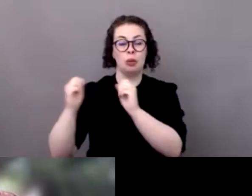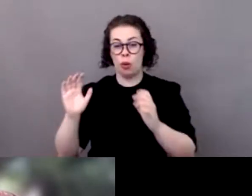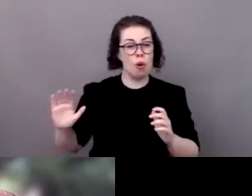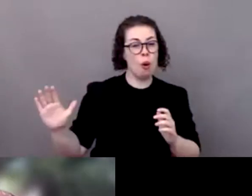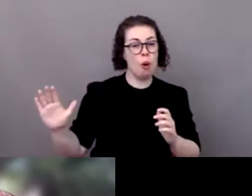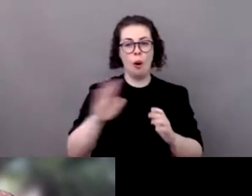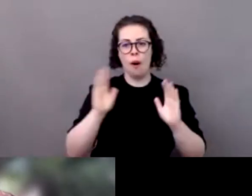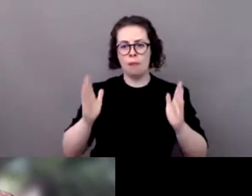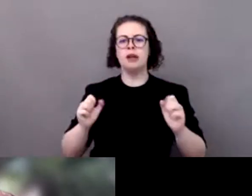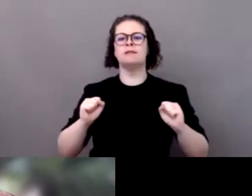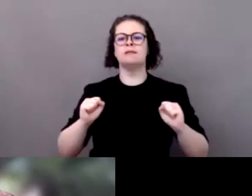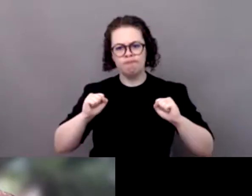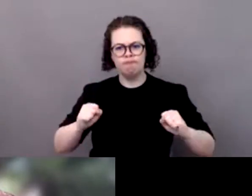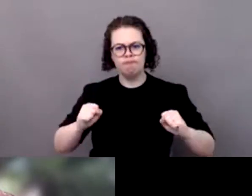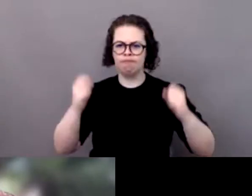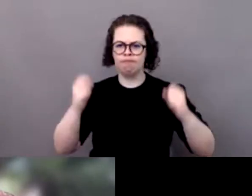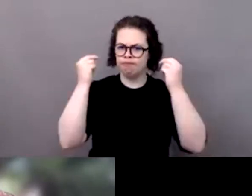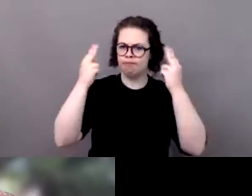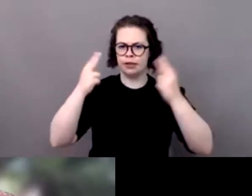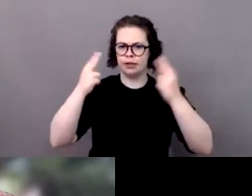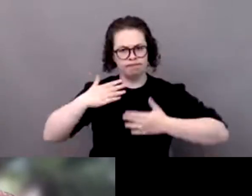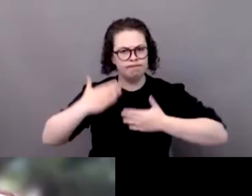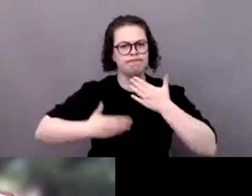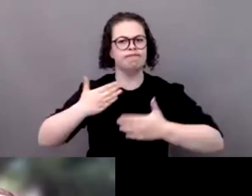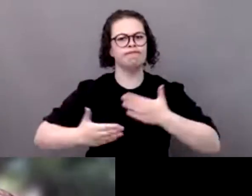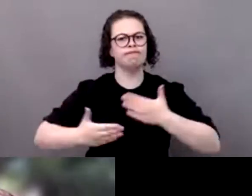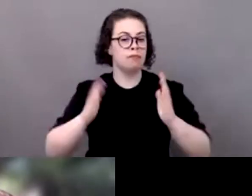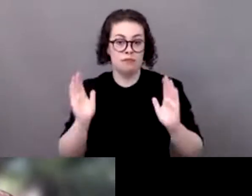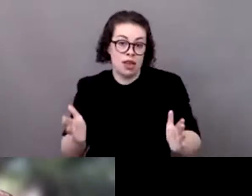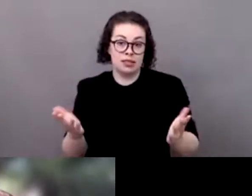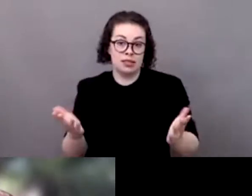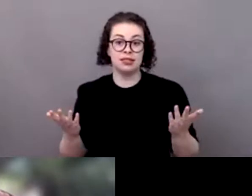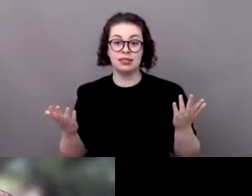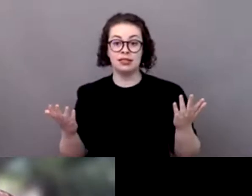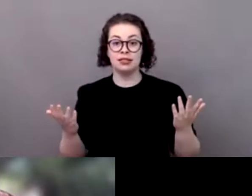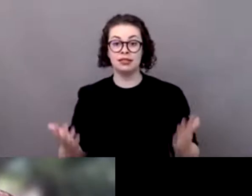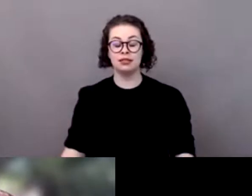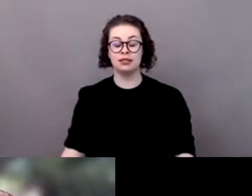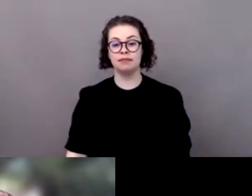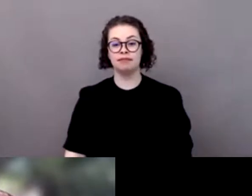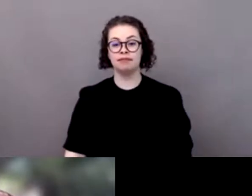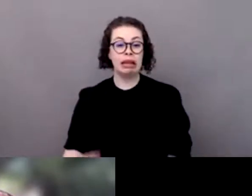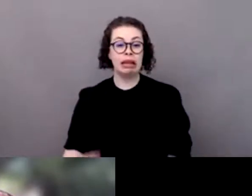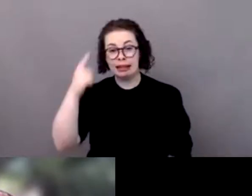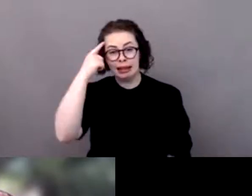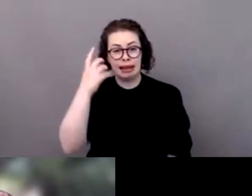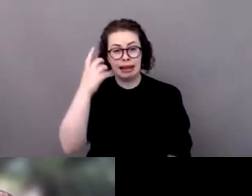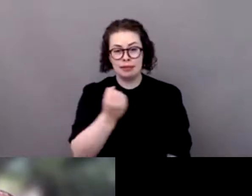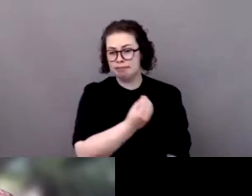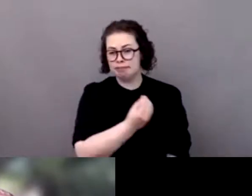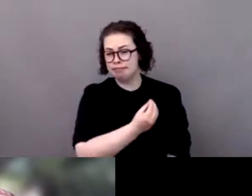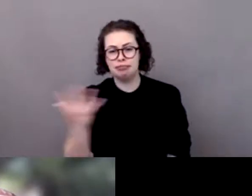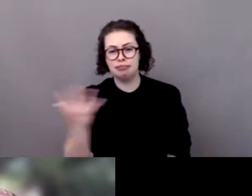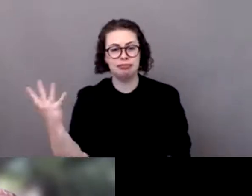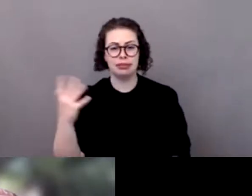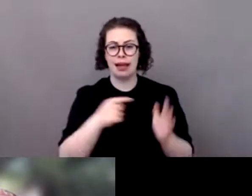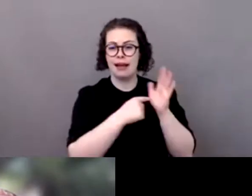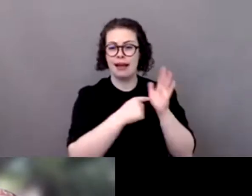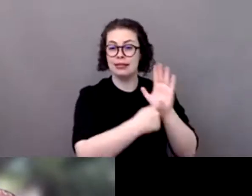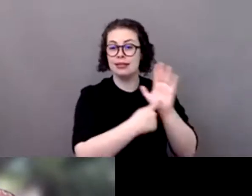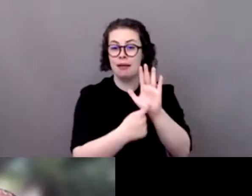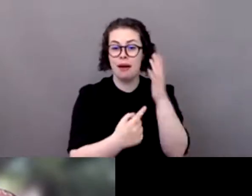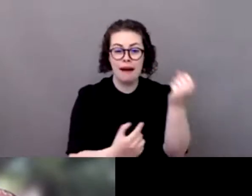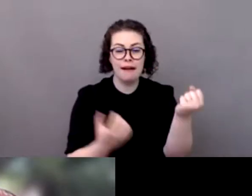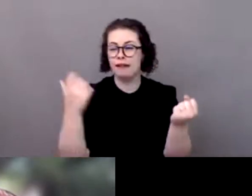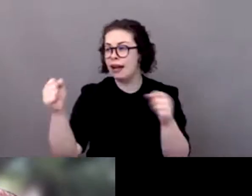sur il va falloir qu'on arrive à monter d'un gap et d'être développer des disciplines et